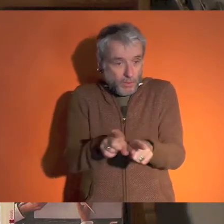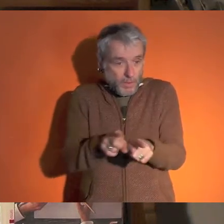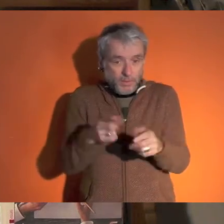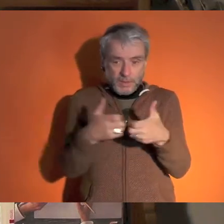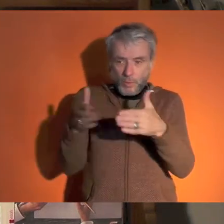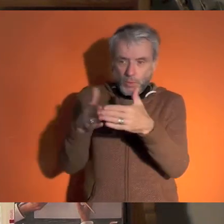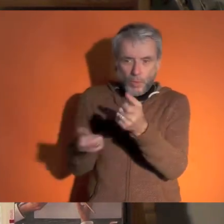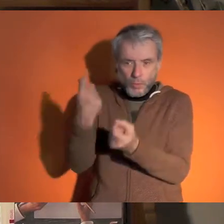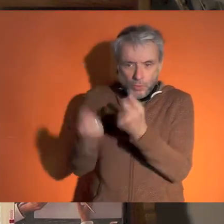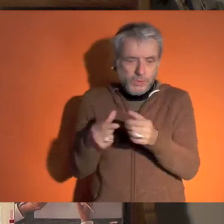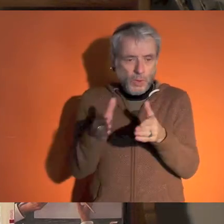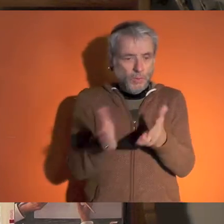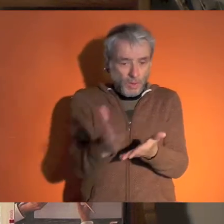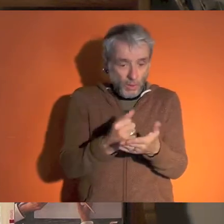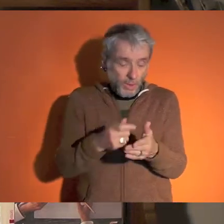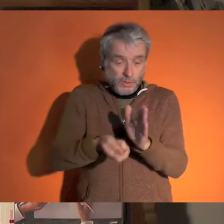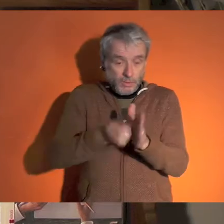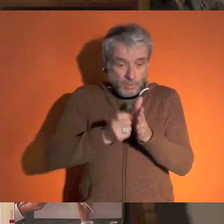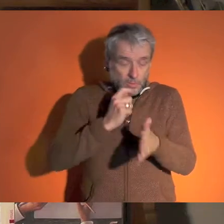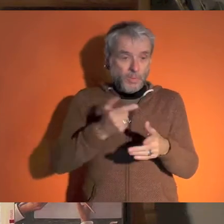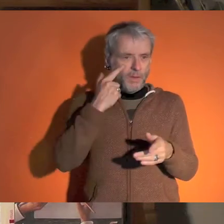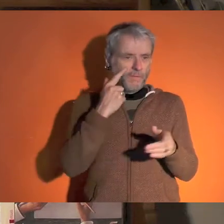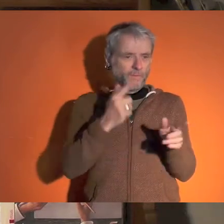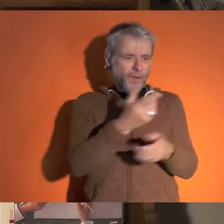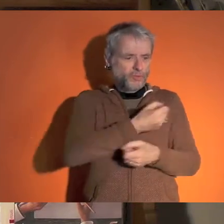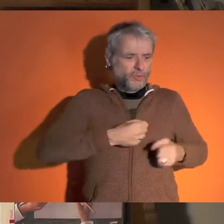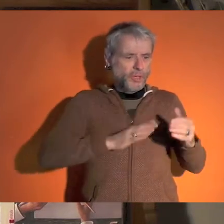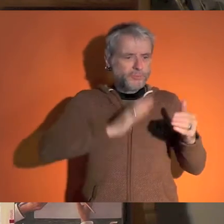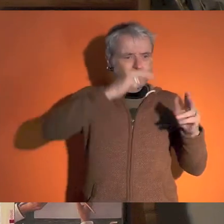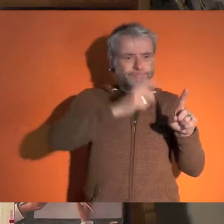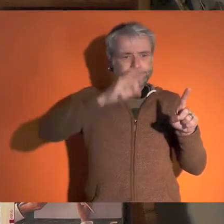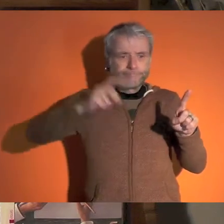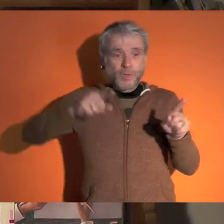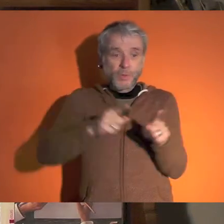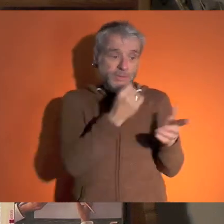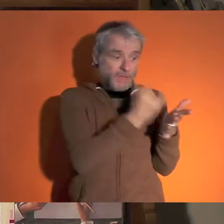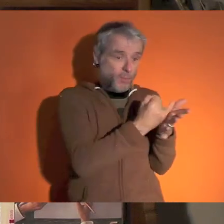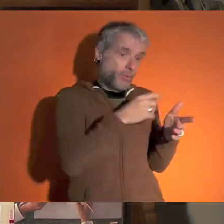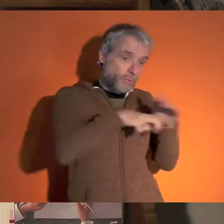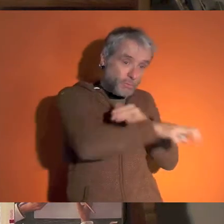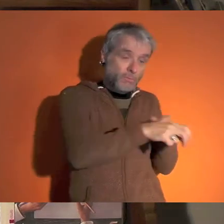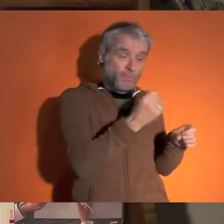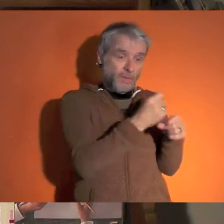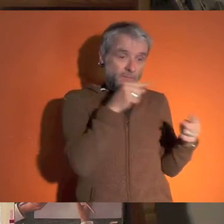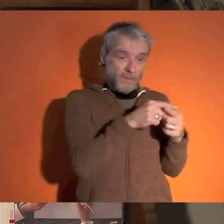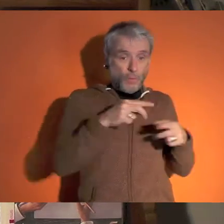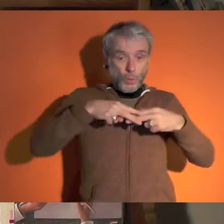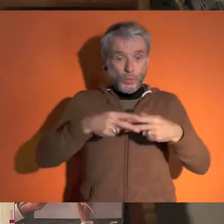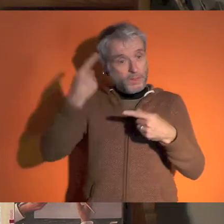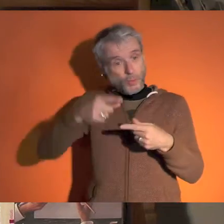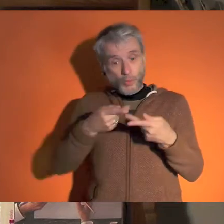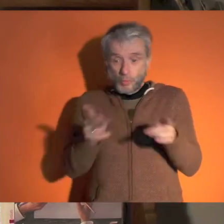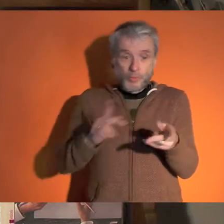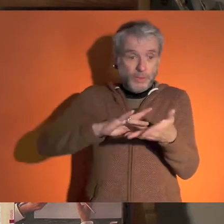de faire sur ce même portail une demande de bourse, une demande d'allocation, de voir où on en est sur le chômage et de travailler sur nos